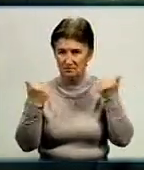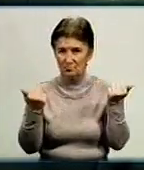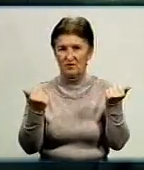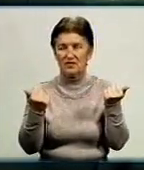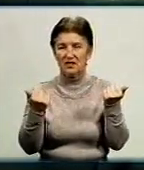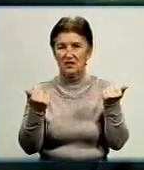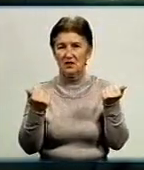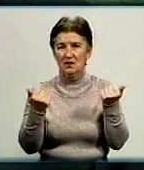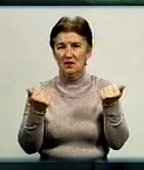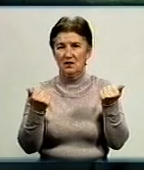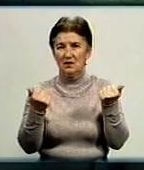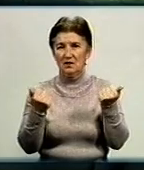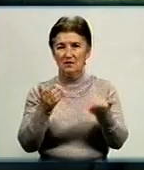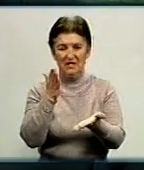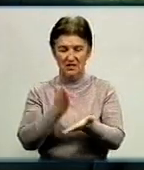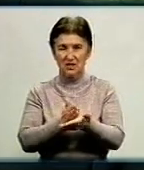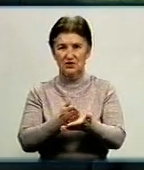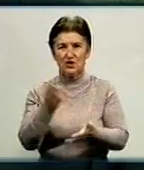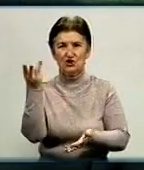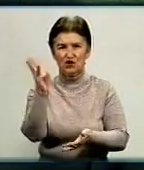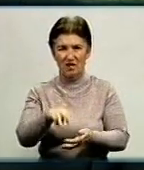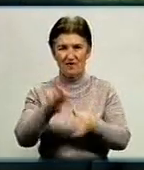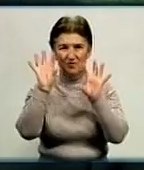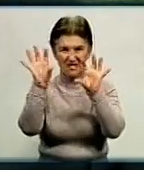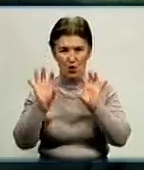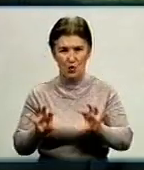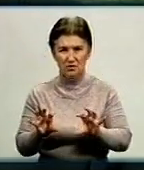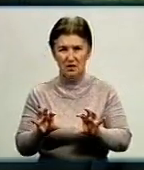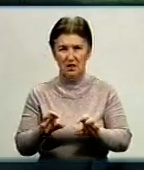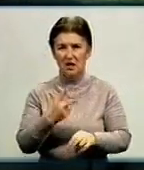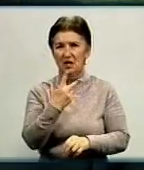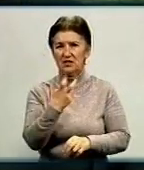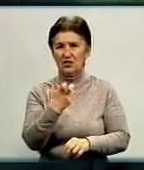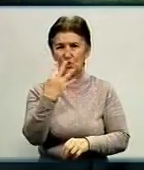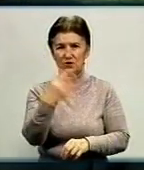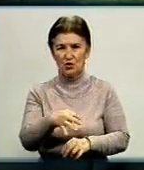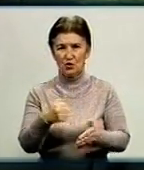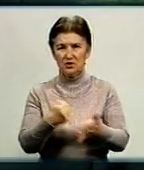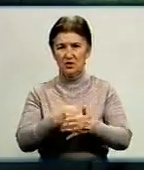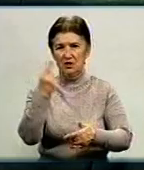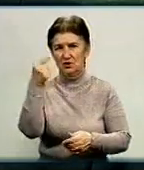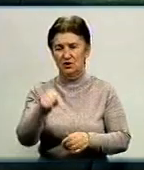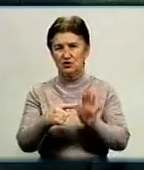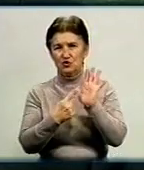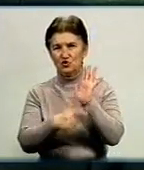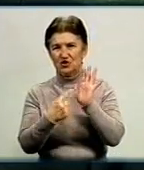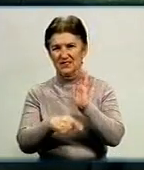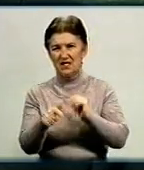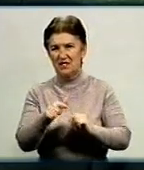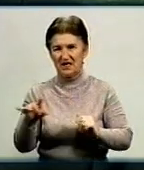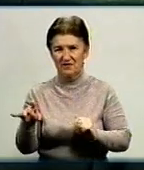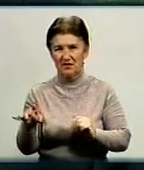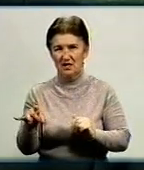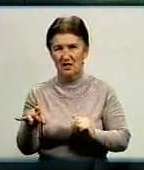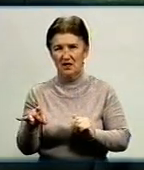домовладнення, значить, є штрафи передбачені законодавством від 340 гривень до 1360 гривень. На